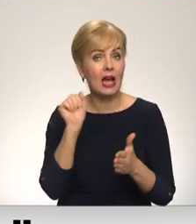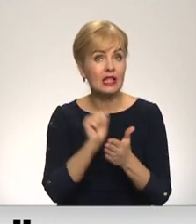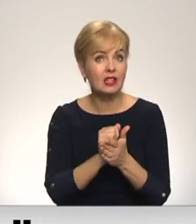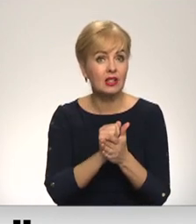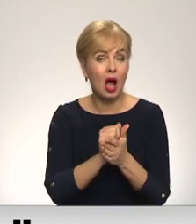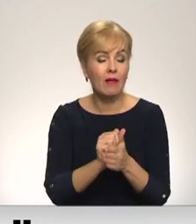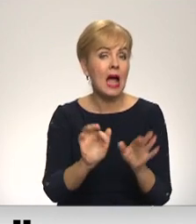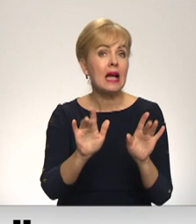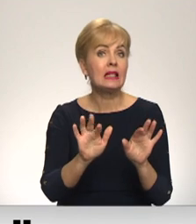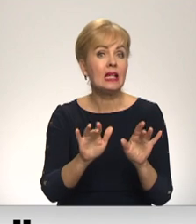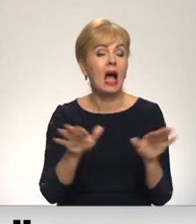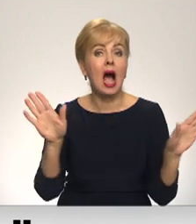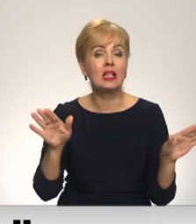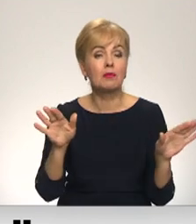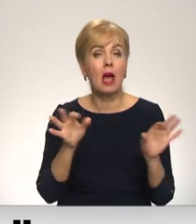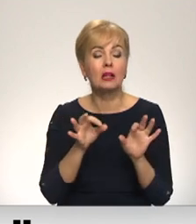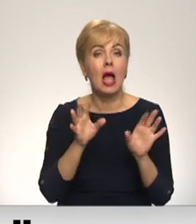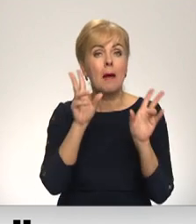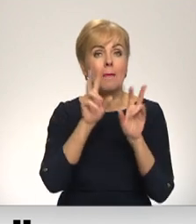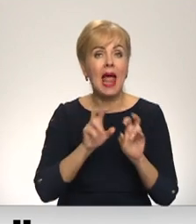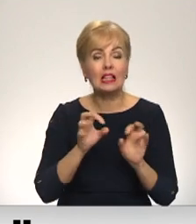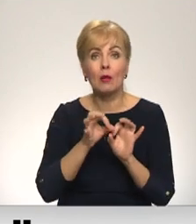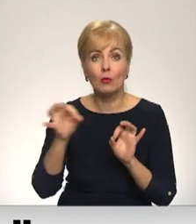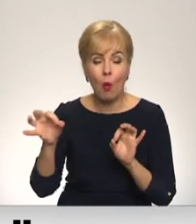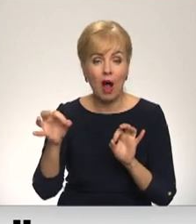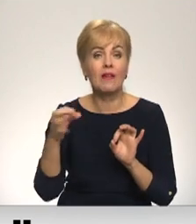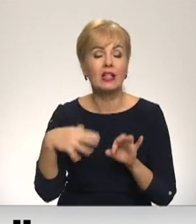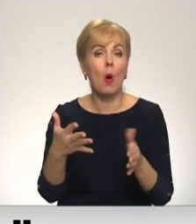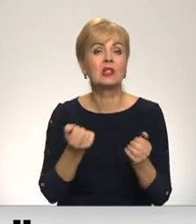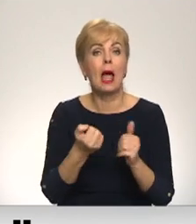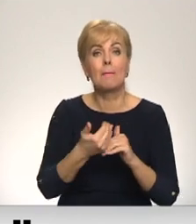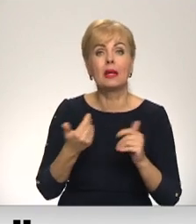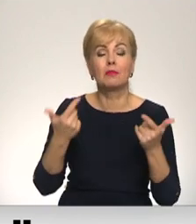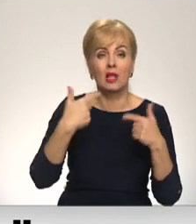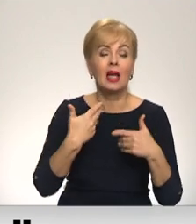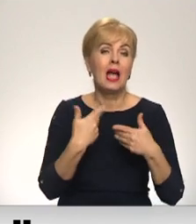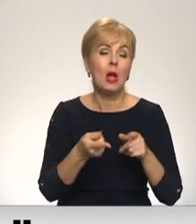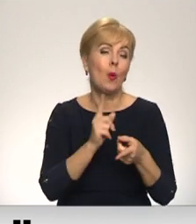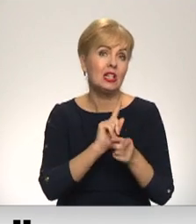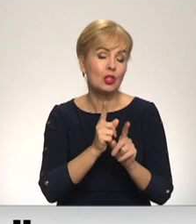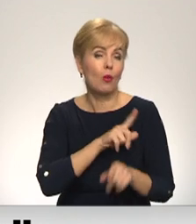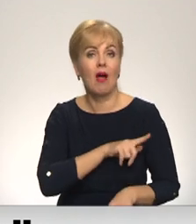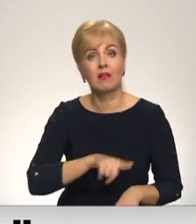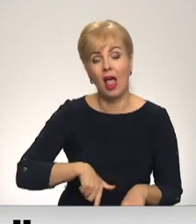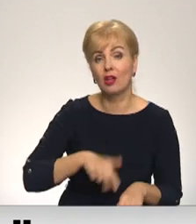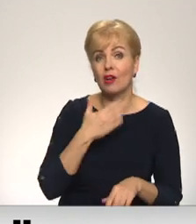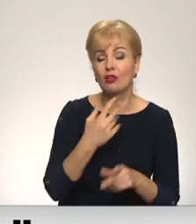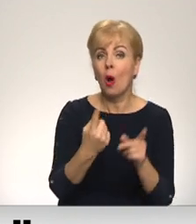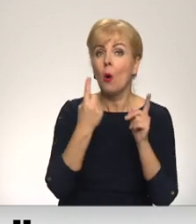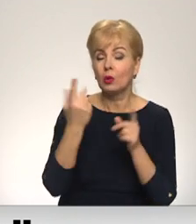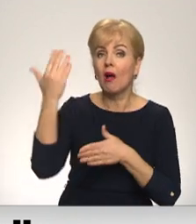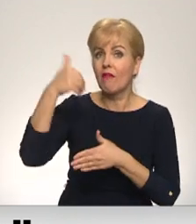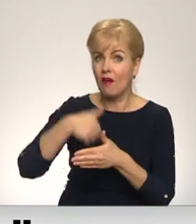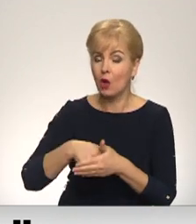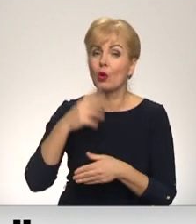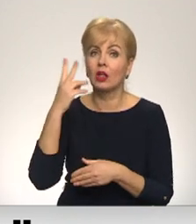kopija aizputas novetu pēdniecības muzejā nonākusi jau pirms kādu laiku, un tā ir iztūkot latviski. Tā ir unikāla vēstures